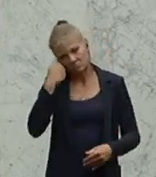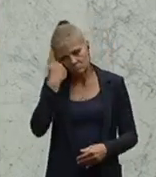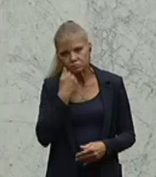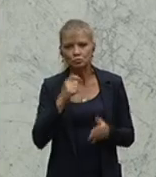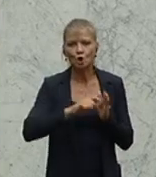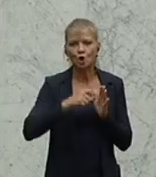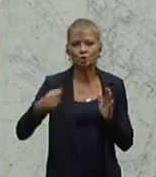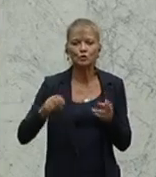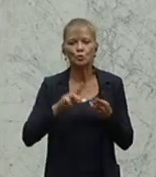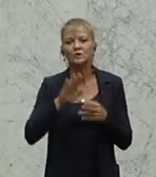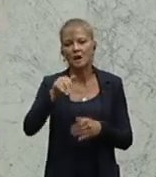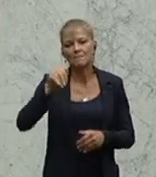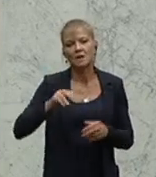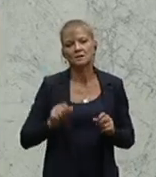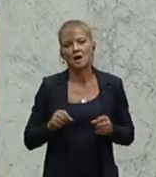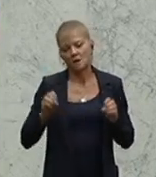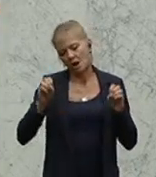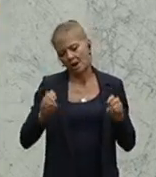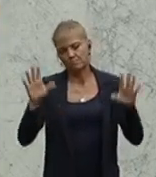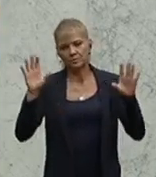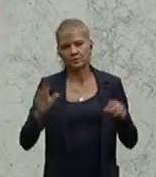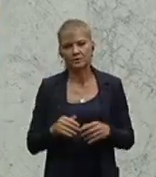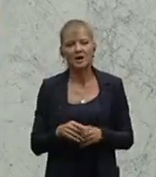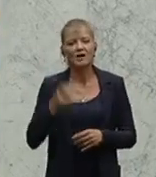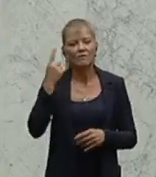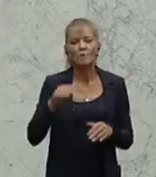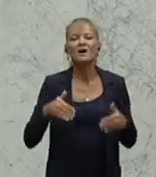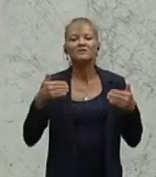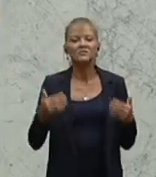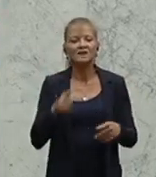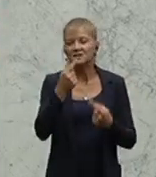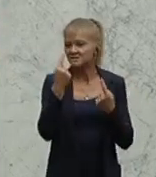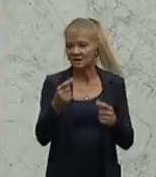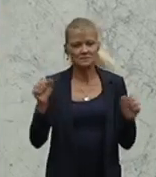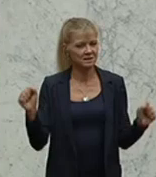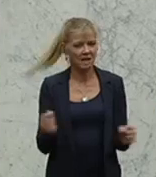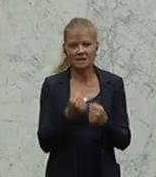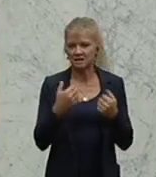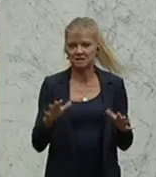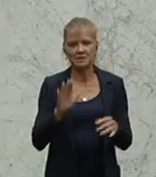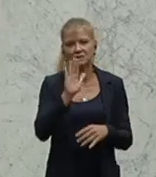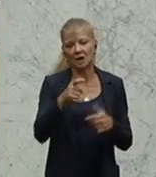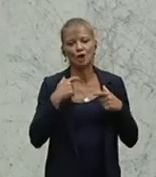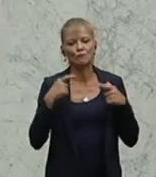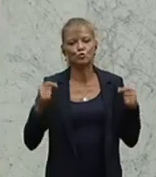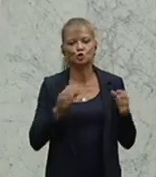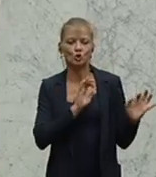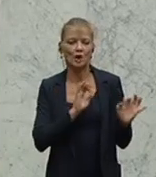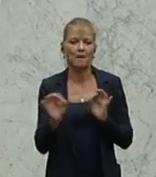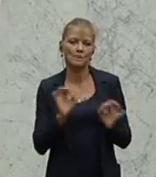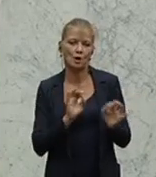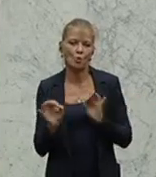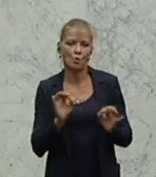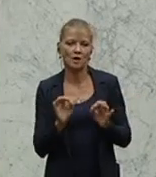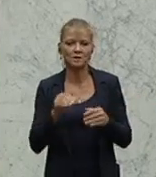und legen Sie Ihr Mandat zurück. Weil dann sind Sie nicht mehr in der Lage, Ihre Funktion als Abgeordneter zum